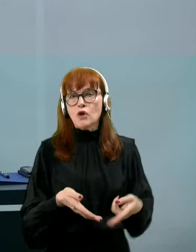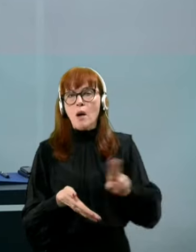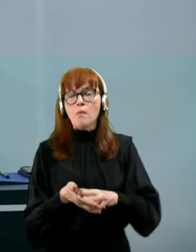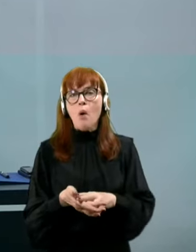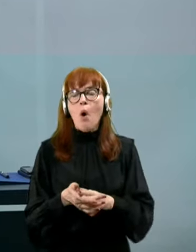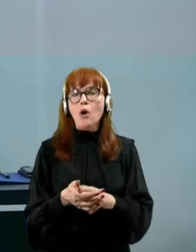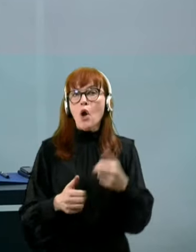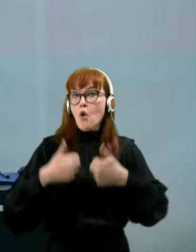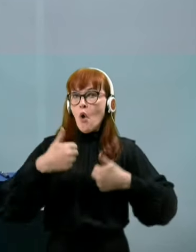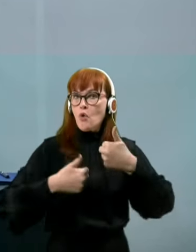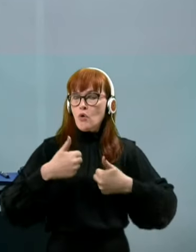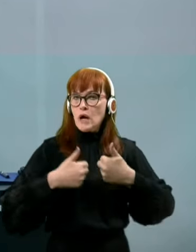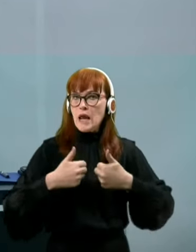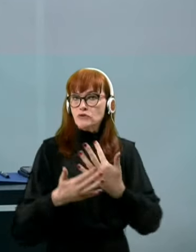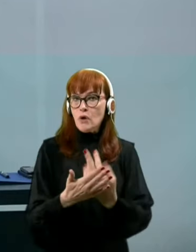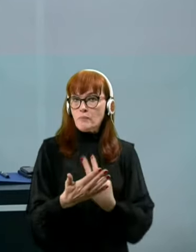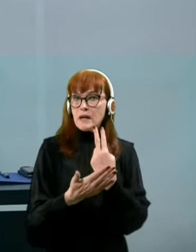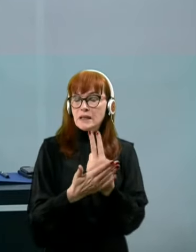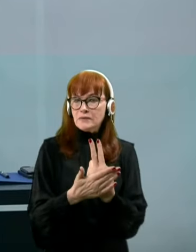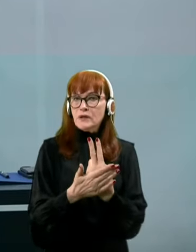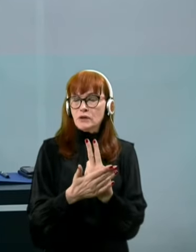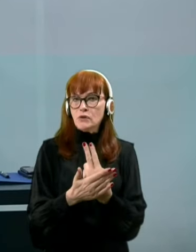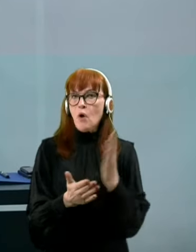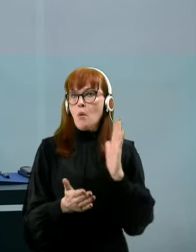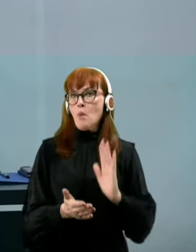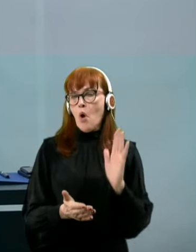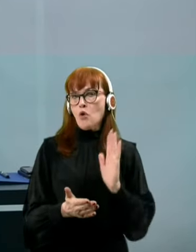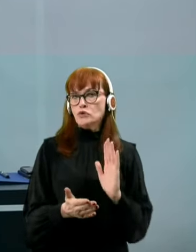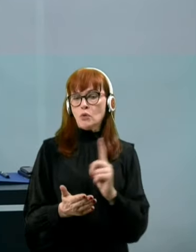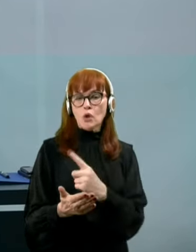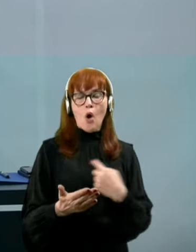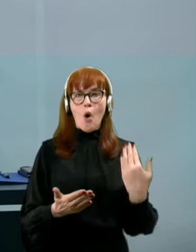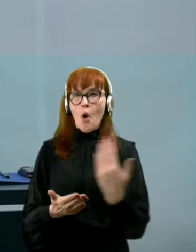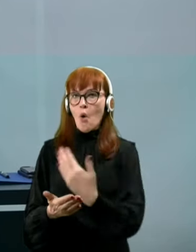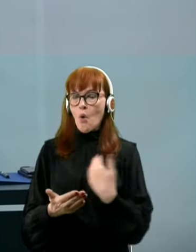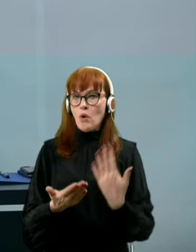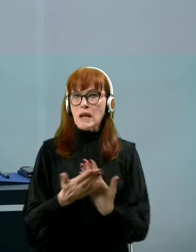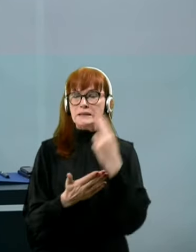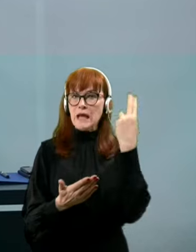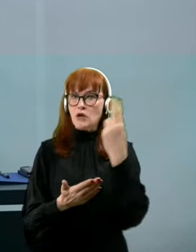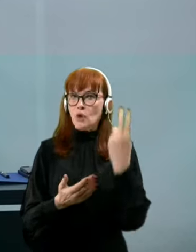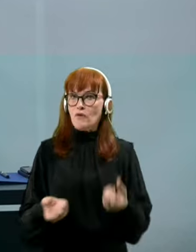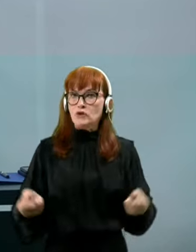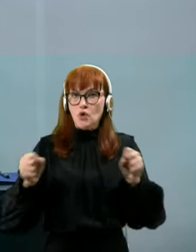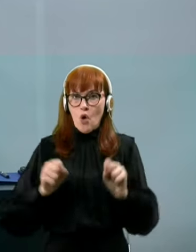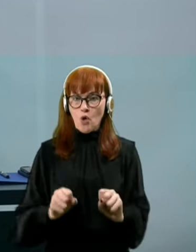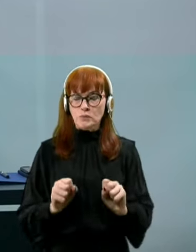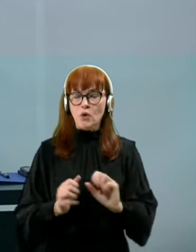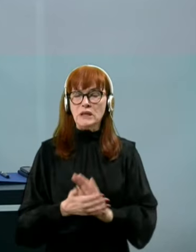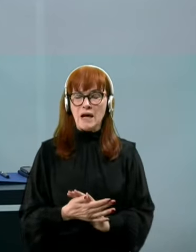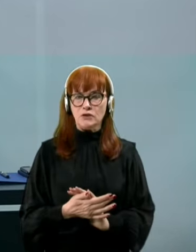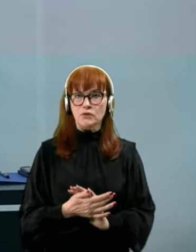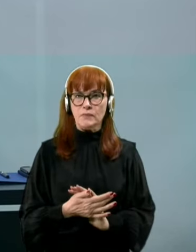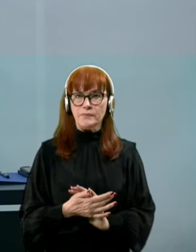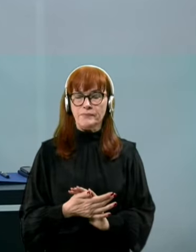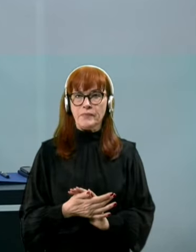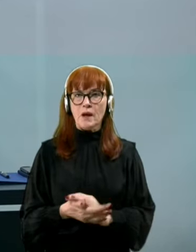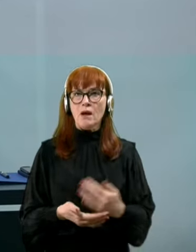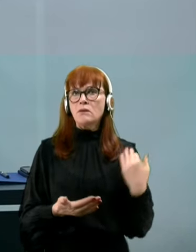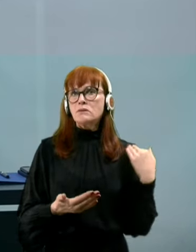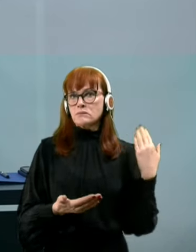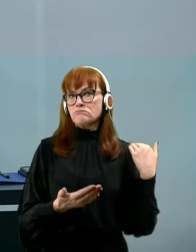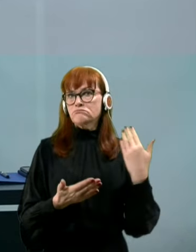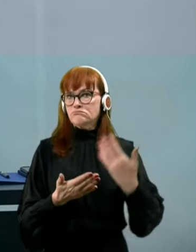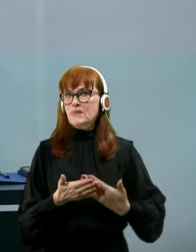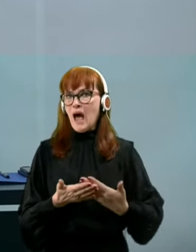konkurenčno in predvidljivo poslovno okolje za slovensko gospodarstvo. Za nami je težko